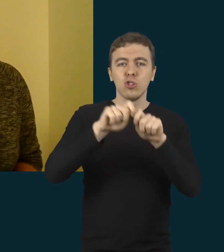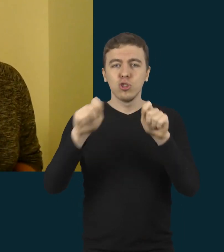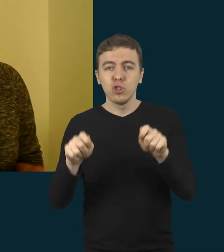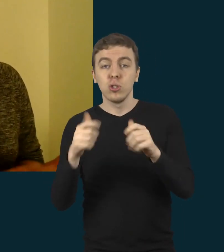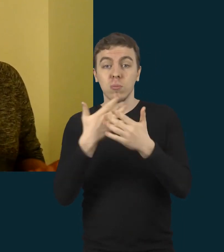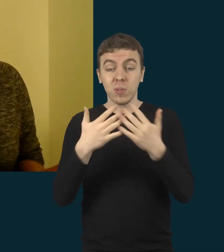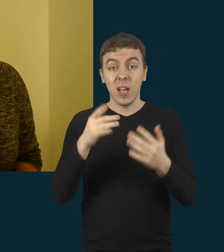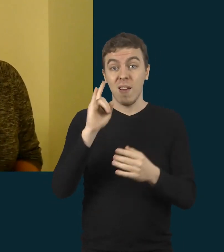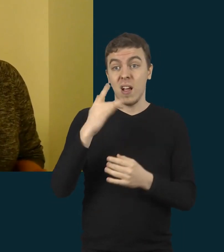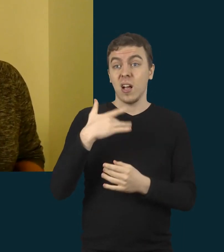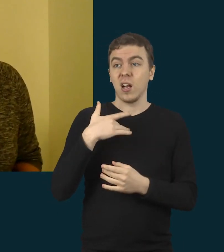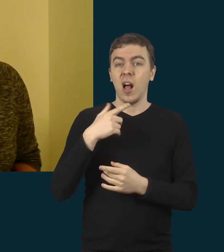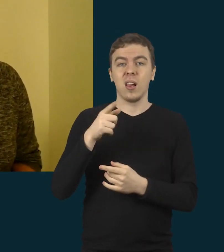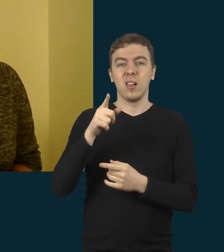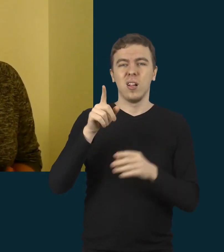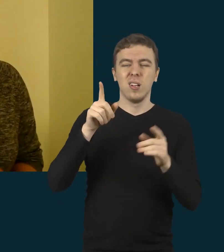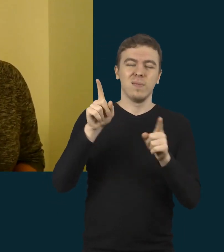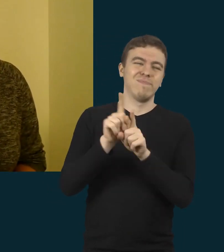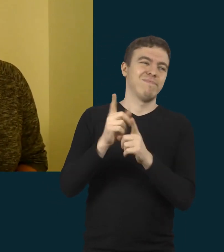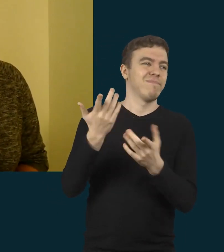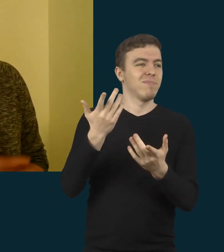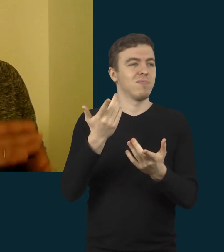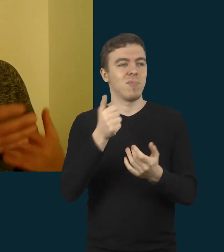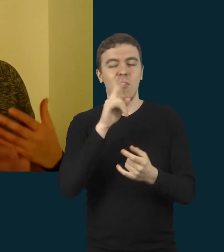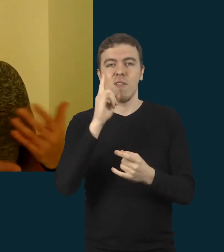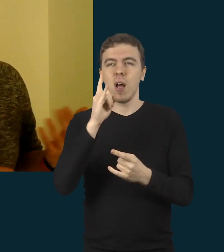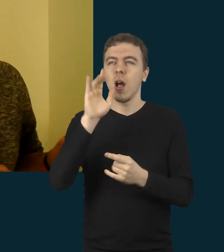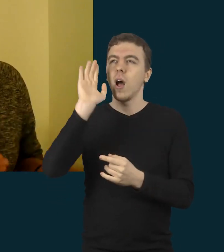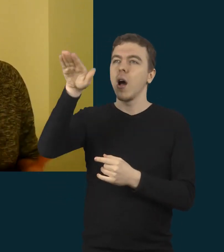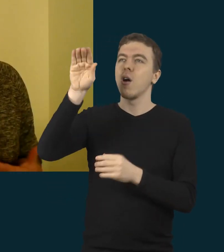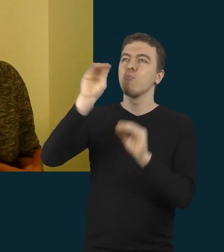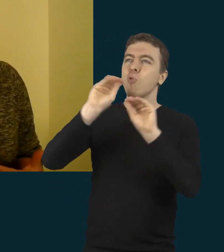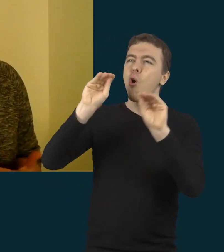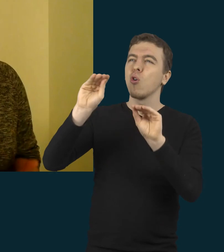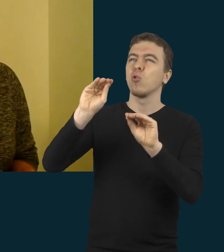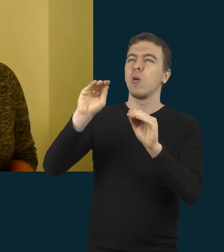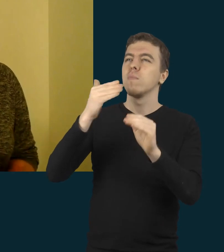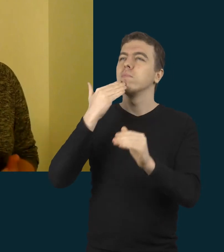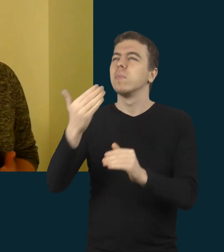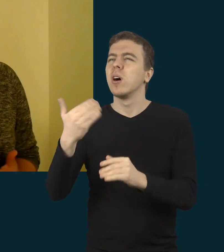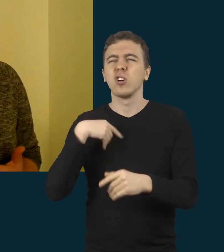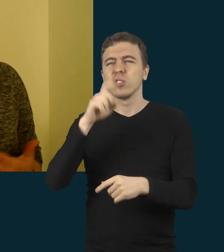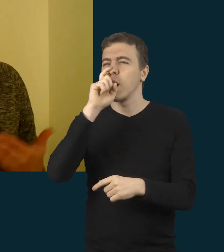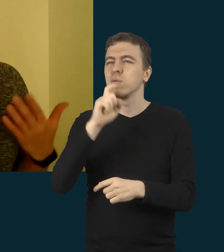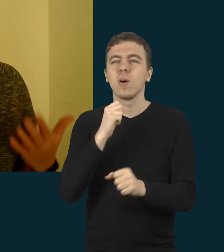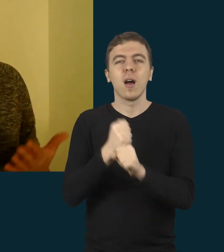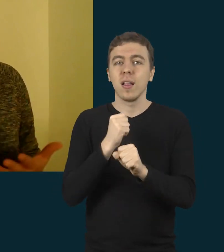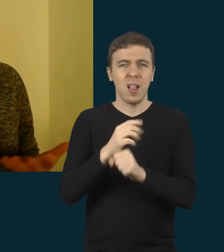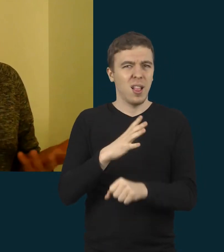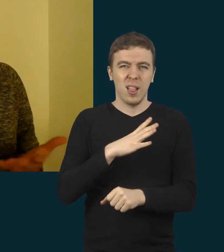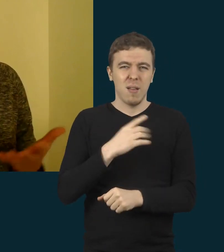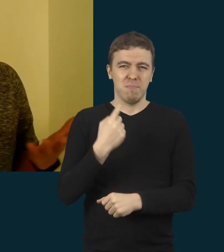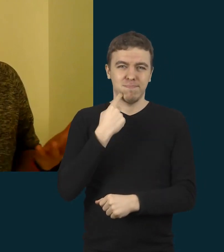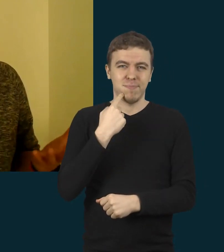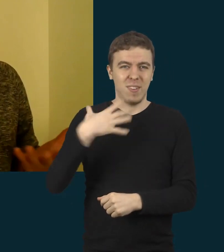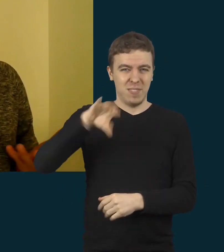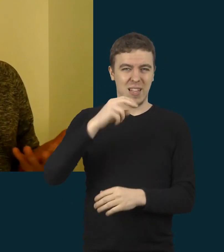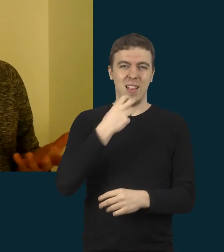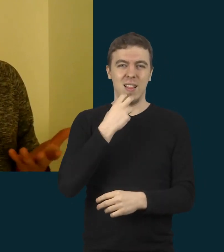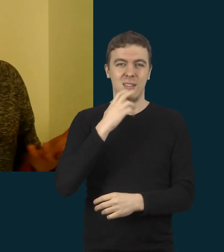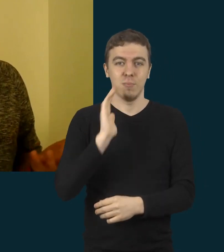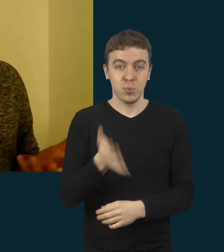paklausti kaip mokytoje prieš visus, aš nesupratau, kur man dabar ką daryti. Tai tas vizualizavimas, tai aišku, kad